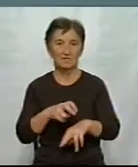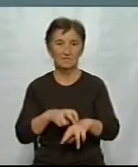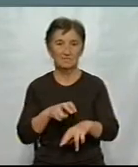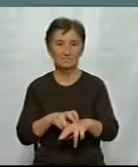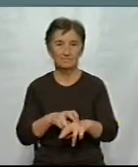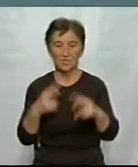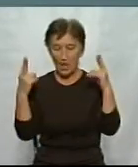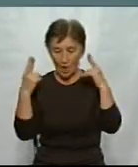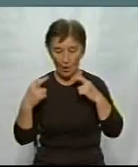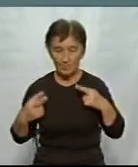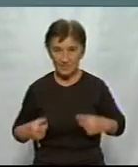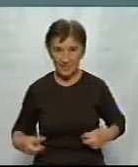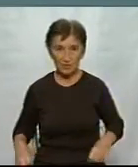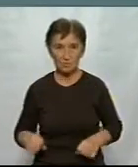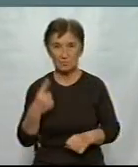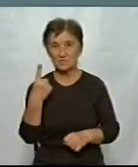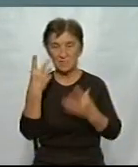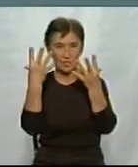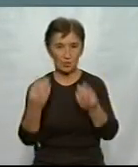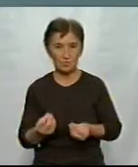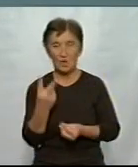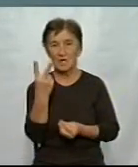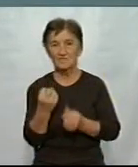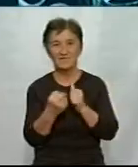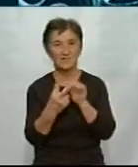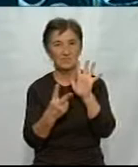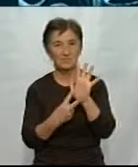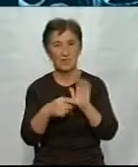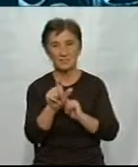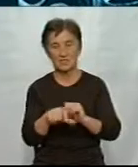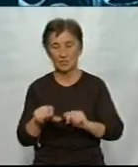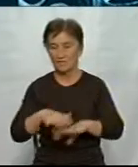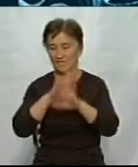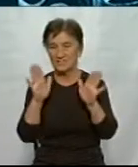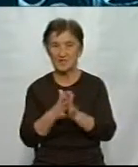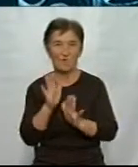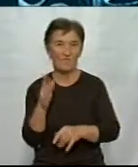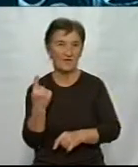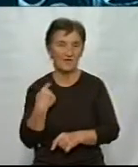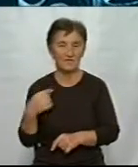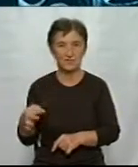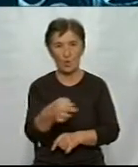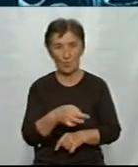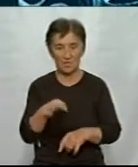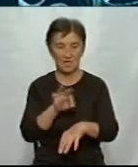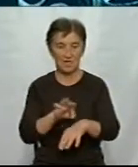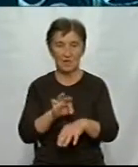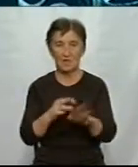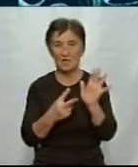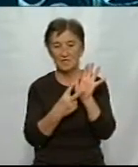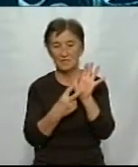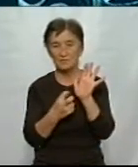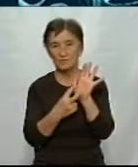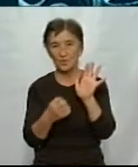Обстежили на COVID-19 за добу 217 людей. Всього в Кіроверадській області на коронавірус занедужили 790